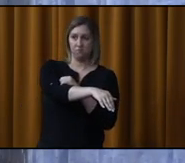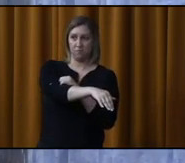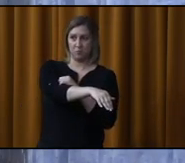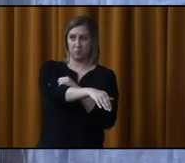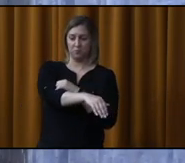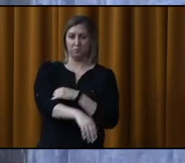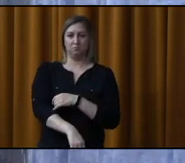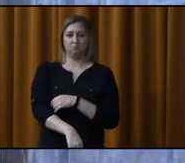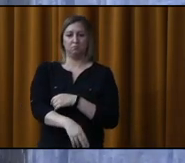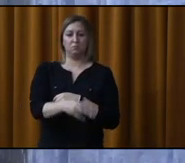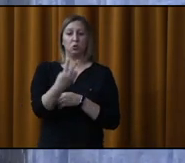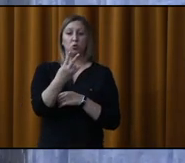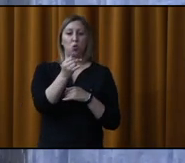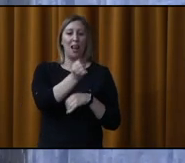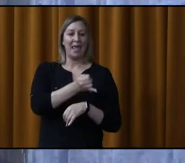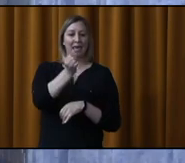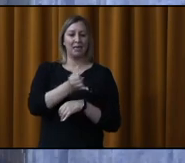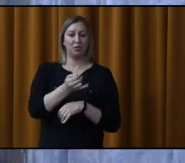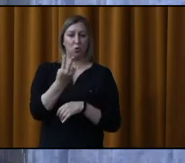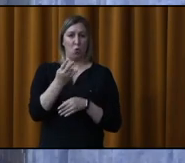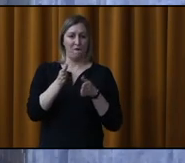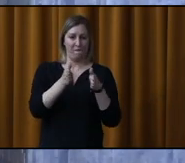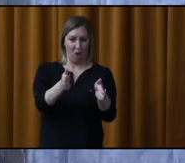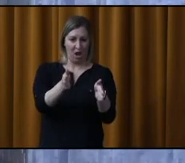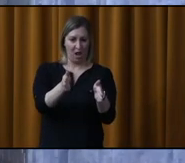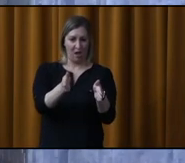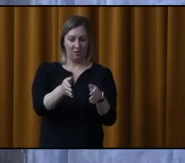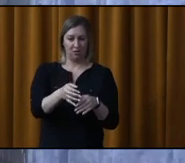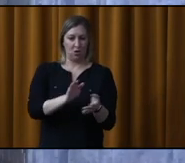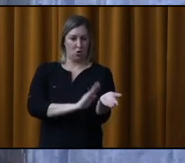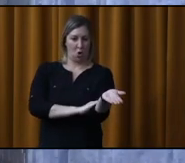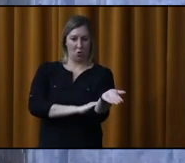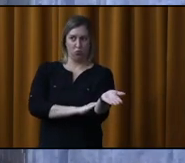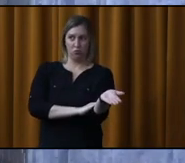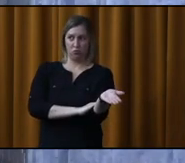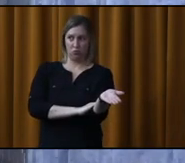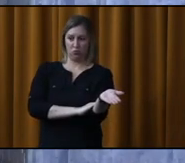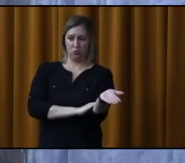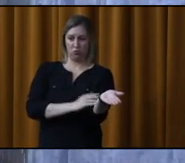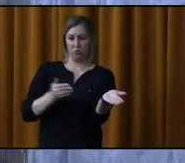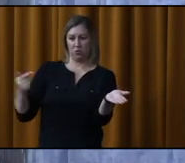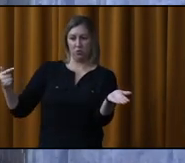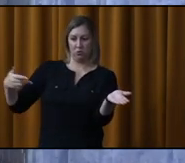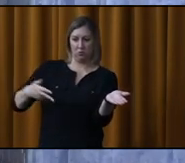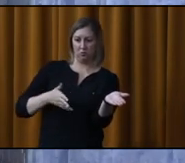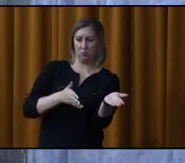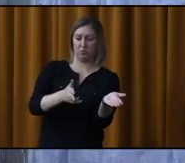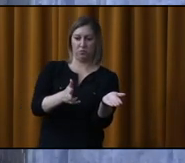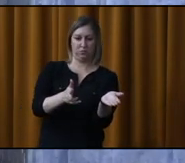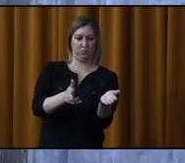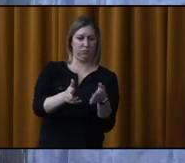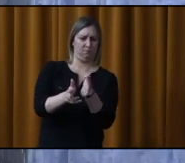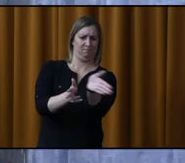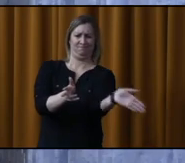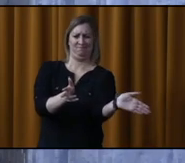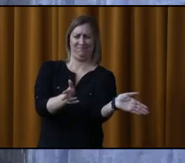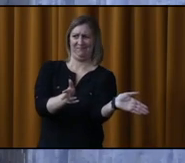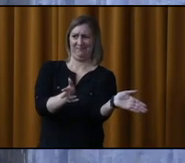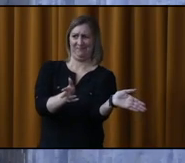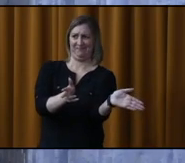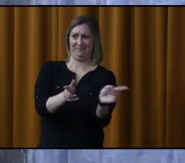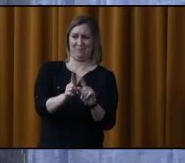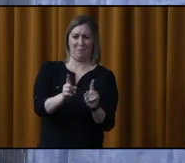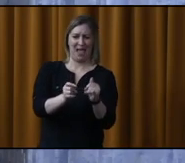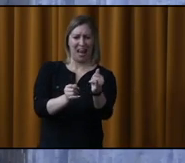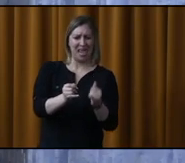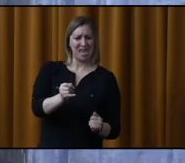où il les deux lignes, on voit qu'il deux voies qui rentrent du côté gauche, il a un qui va tout droit et il a un qui s'en va pour tourner à gauche. Mais la